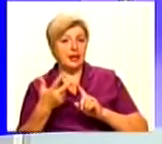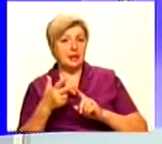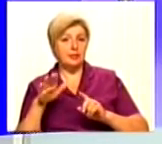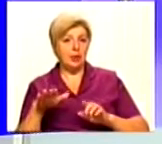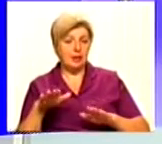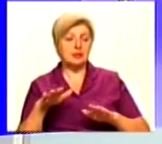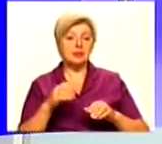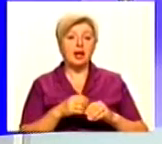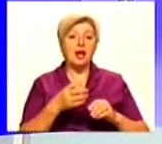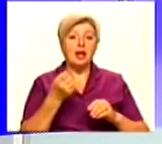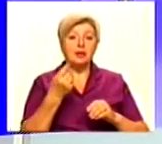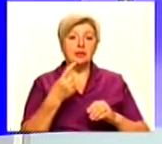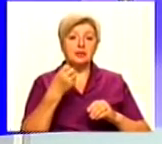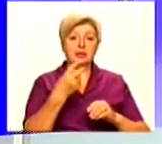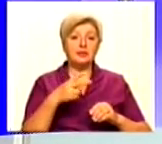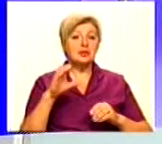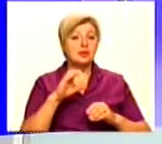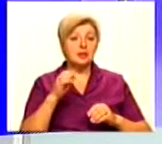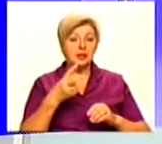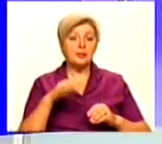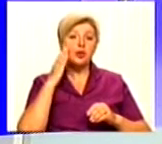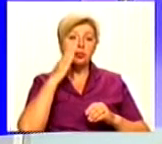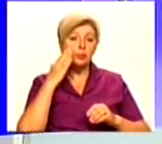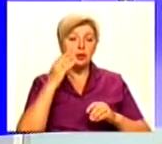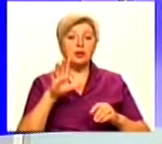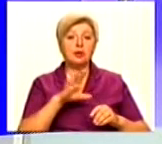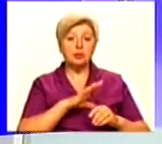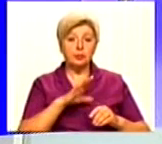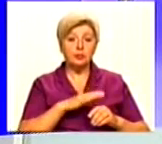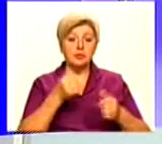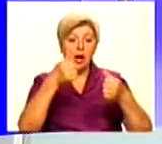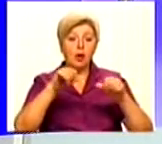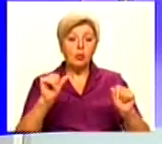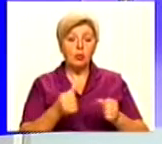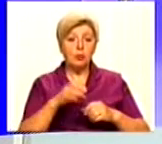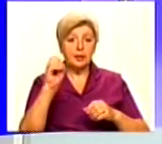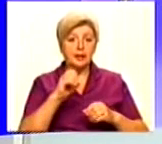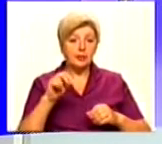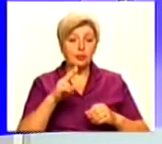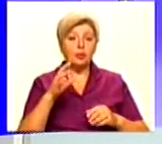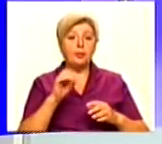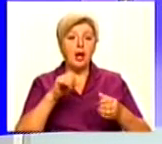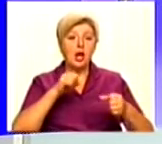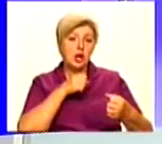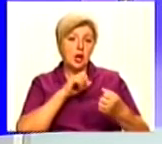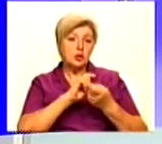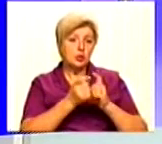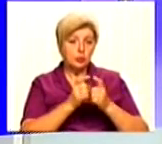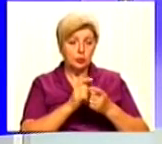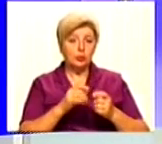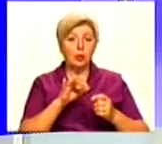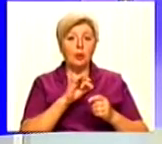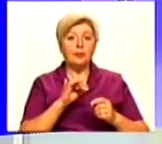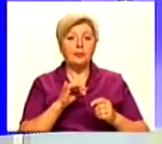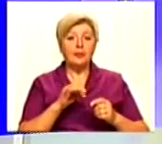Ну і ще 11 та 12 серпня у Румунії відбувся Кубок Європи із дзюдо серед юніорів. На татамі вийшли